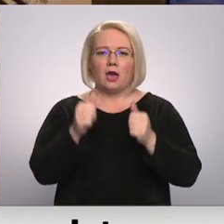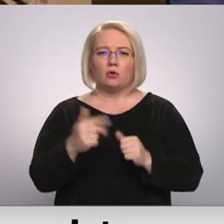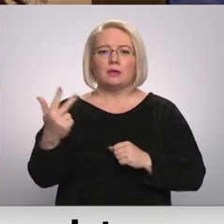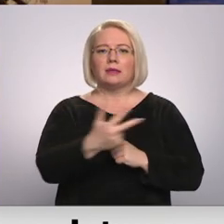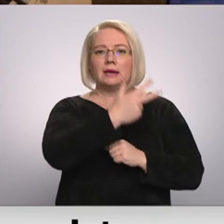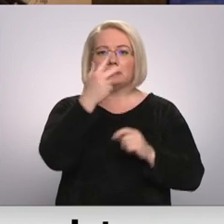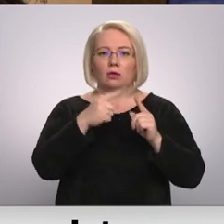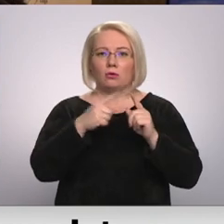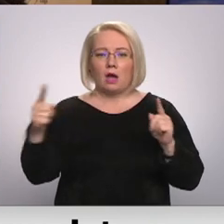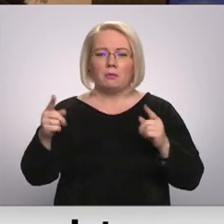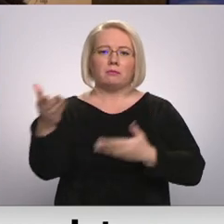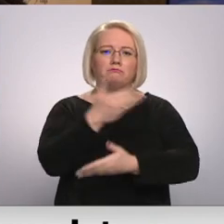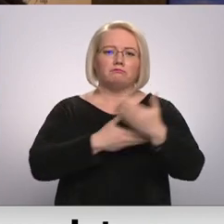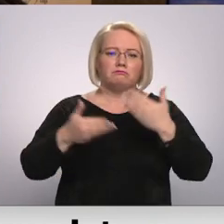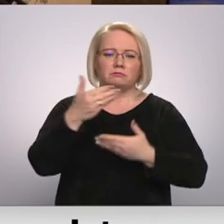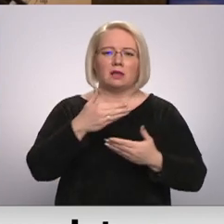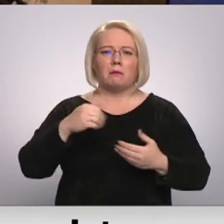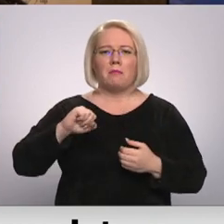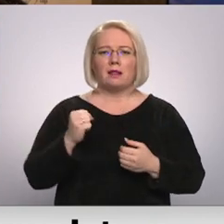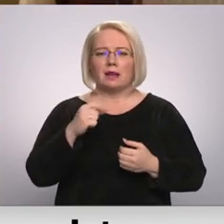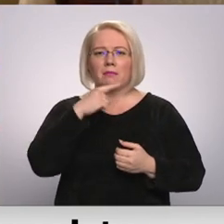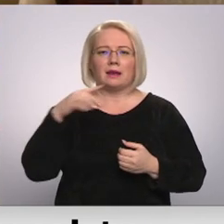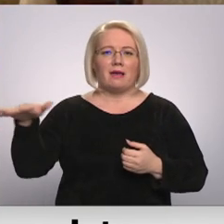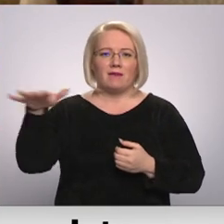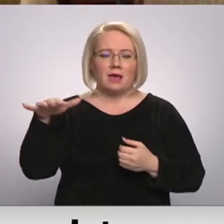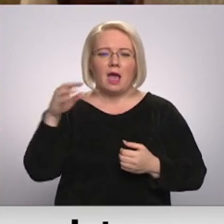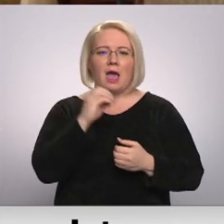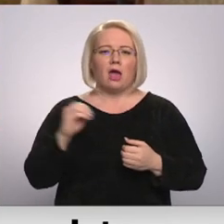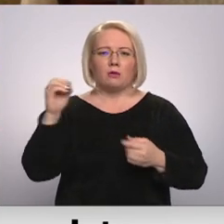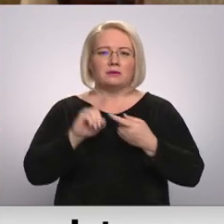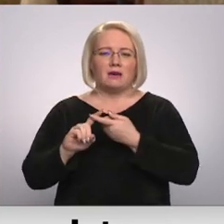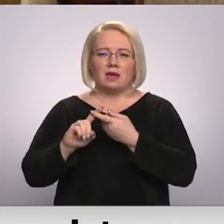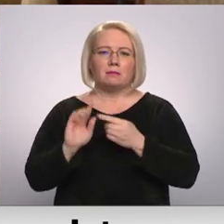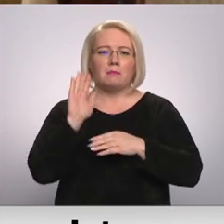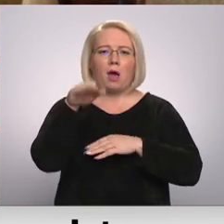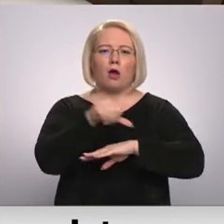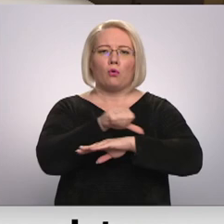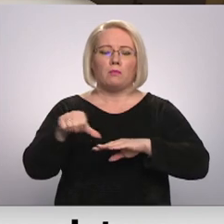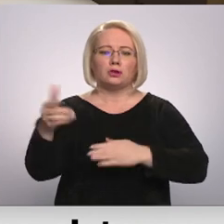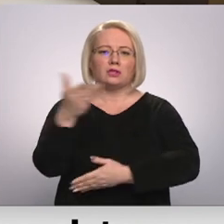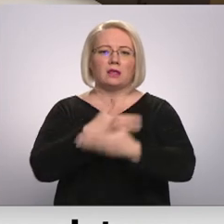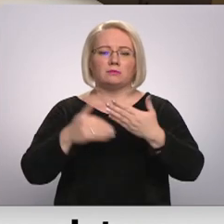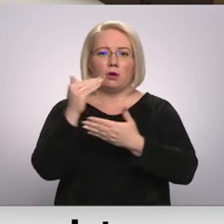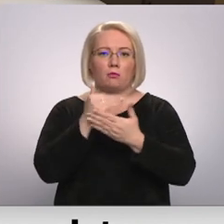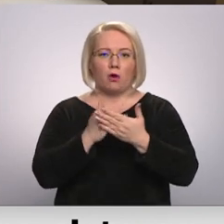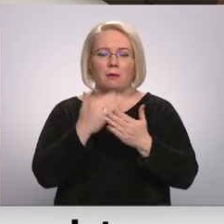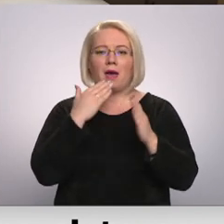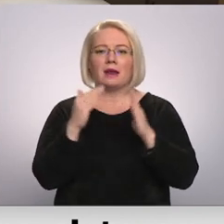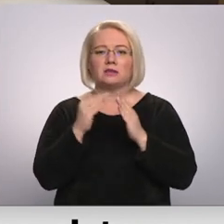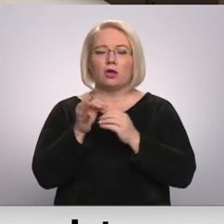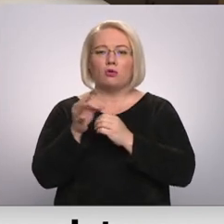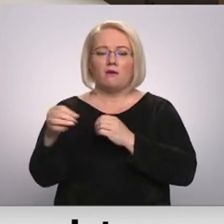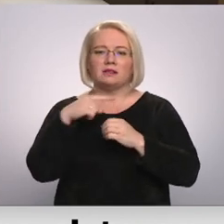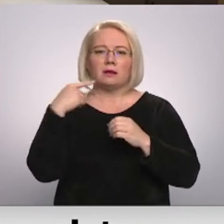garumā, sadarbojoties ar partneriem Krievijā, Eiropas Savienības pārrobežu sadarbības programmā. Reziknes novads var šo cer muižu